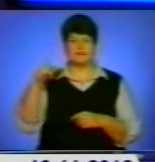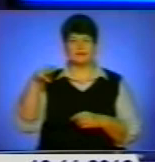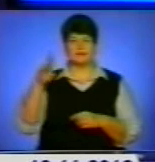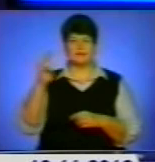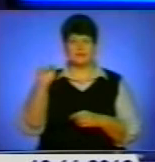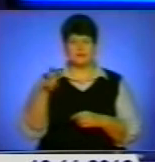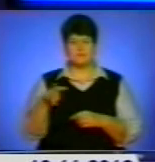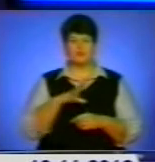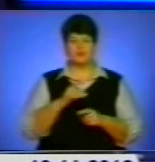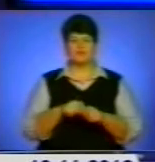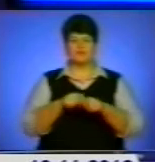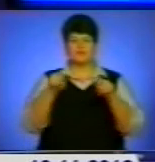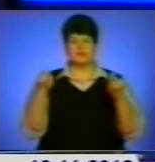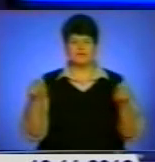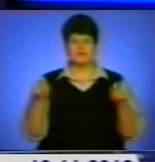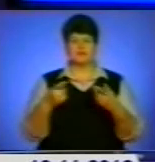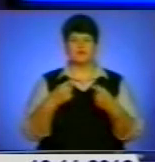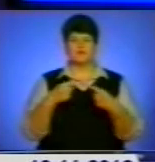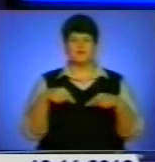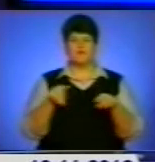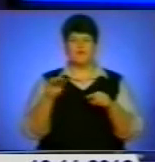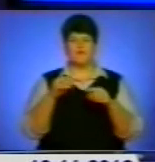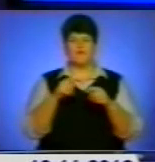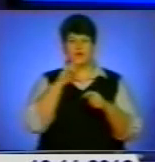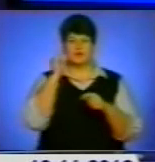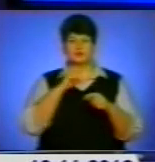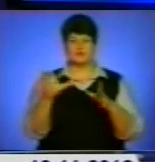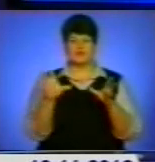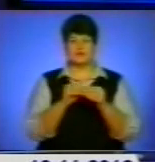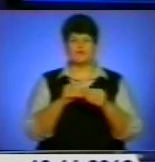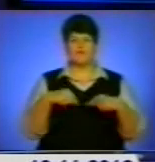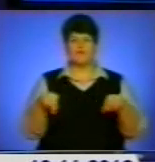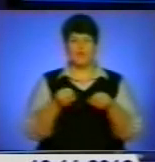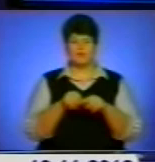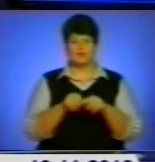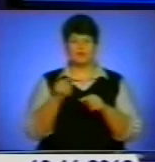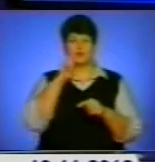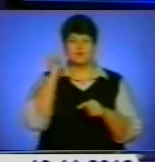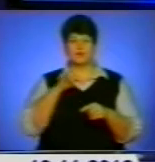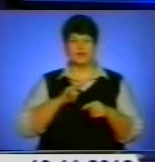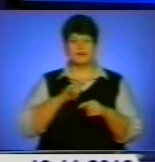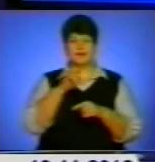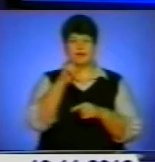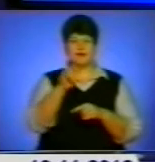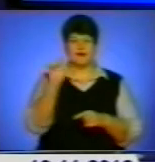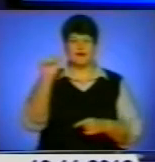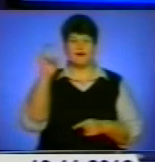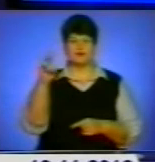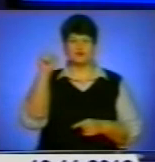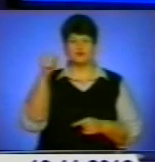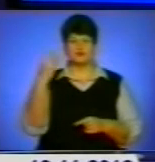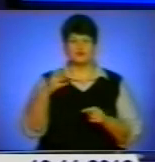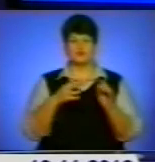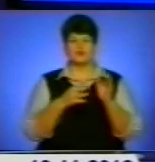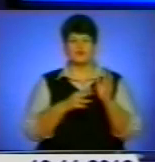у відкритті Українсько-В'єтнамського бізнес-форуму та в презентації в'єтнамській стороні українського літака Ан-148. Також прем'єр